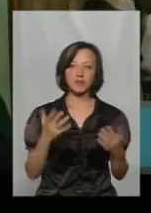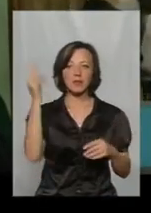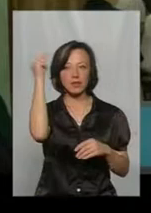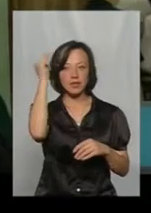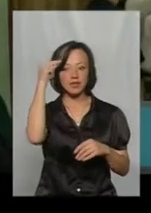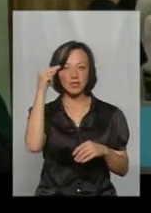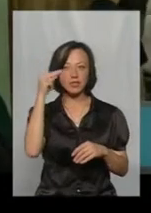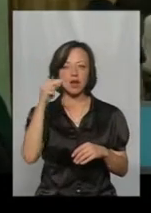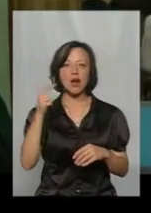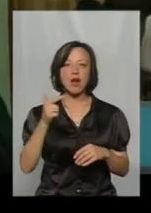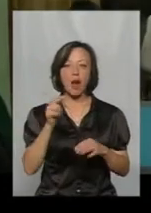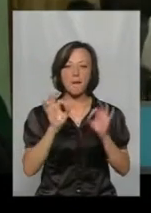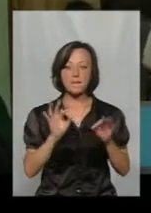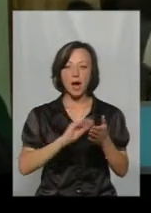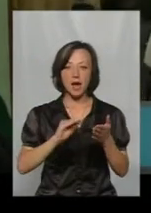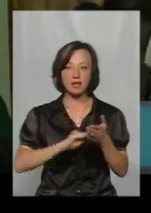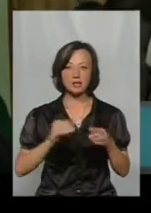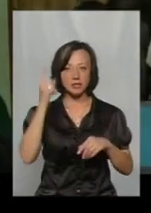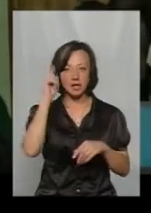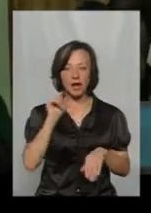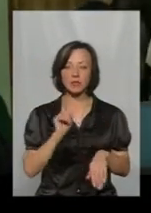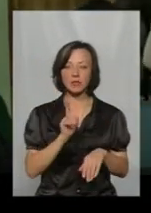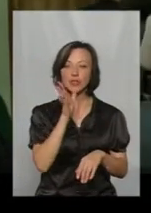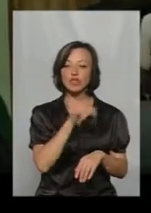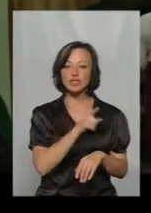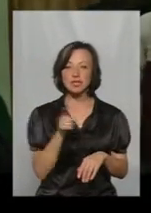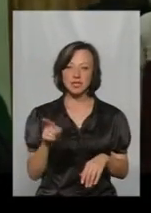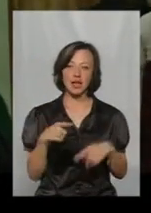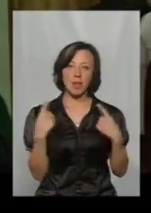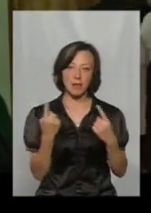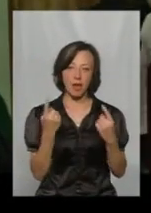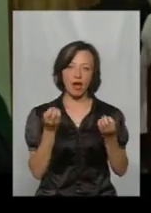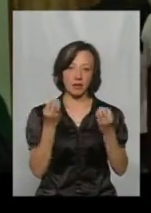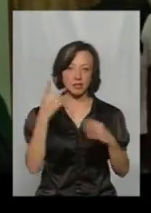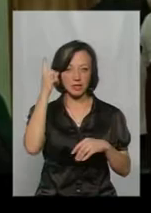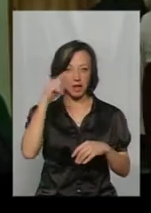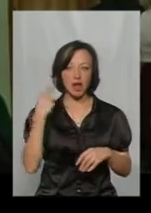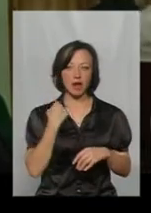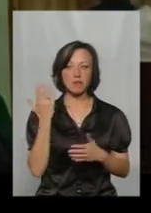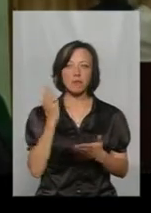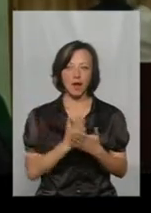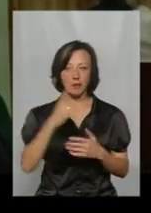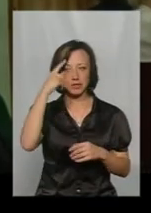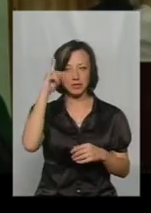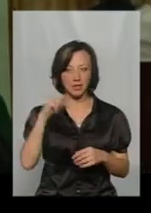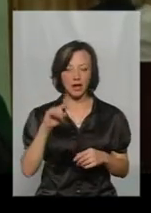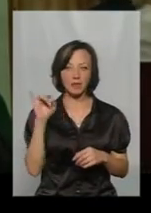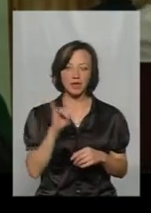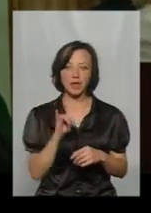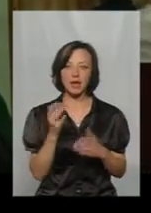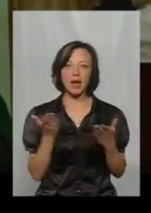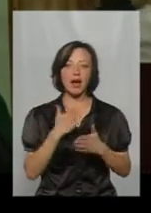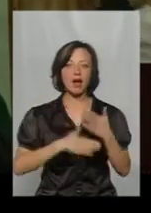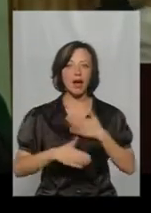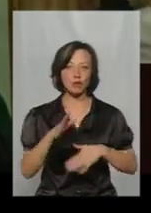вивчили граматику, ми знаємо часи. Ми елементарне знання по-англійськи маємо і знаємо. І яка